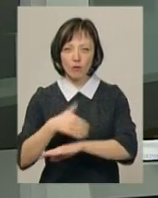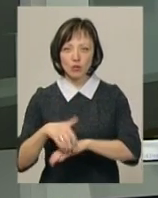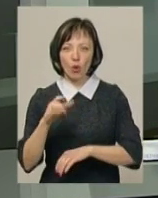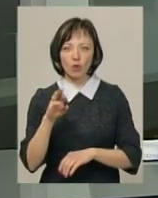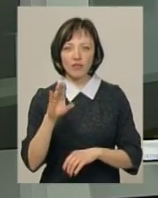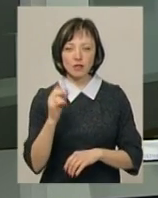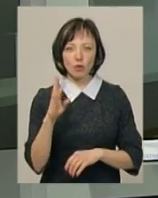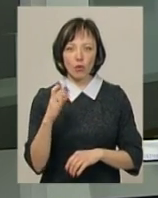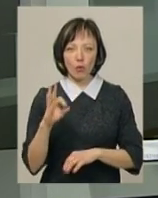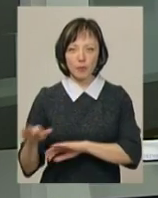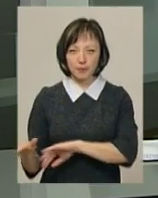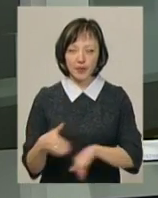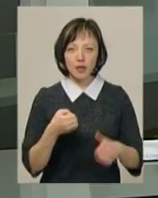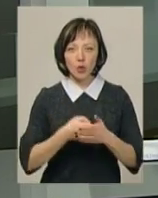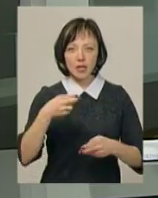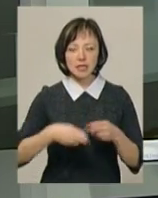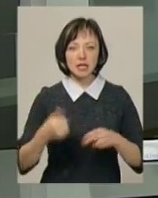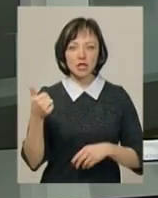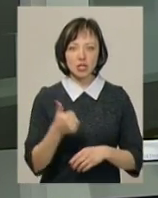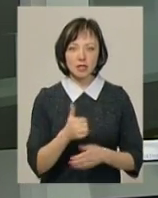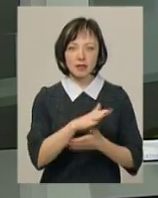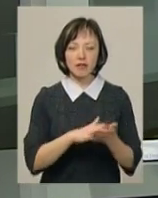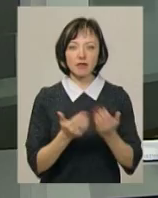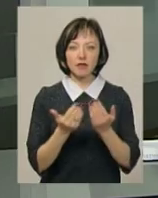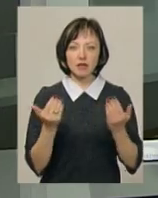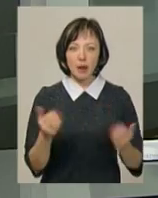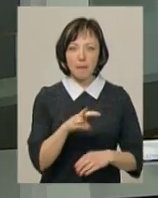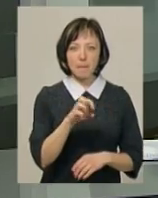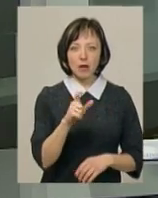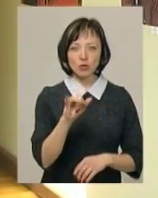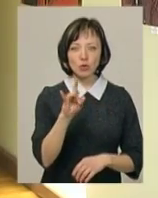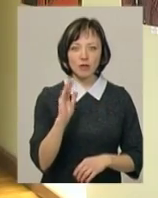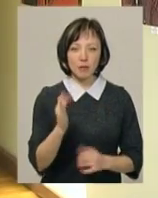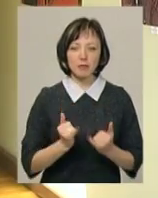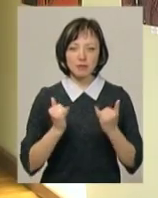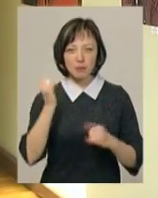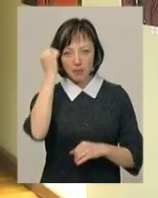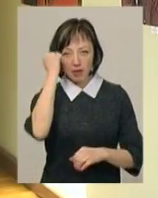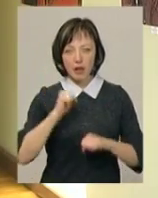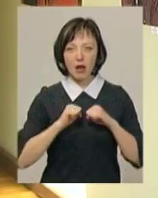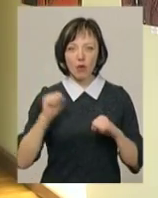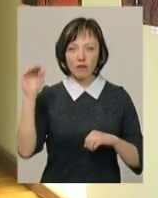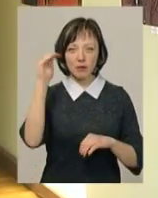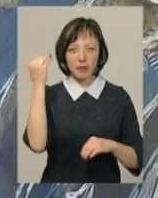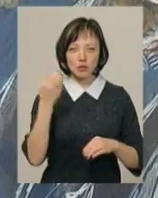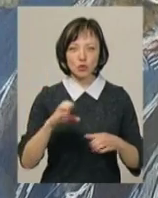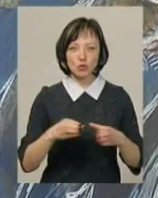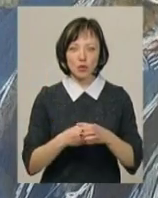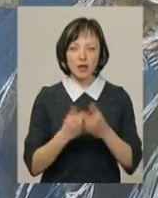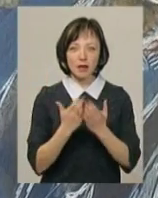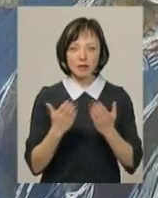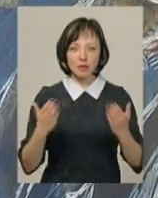До кінця тижня в обласному центрі триватиме виставка Оксани та Миколи Мазурів «Присвячення пам'яті героїв Небесної сотні».